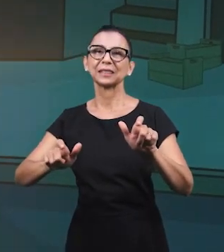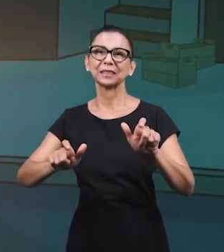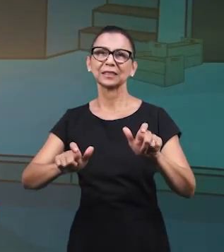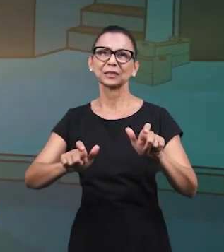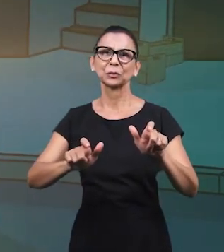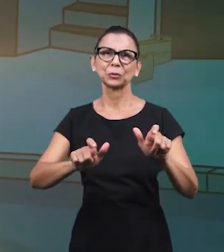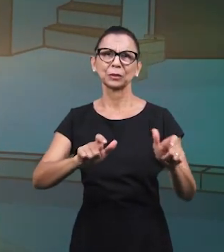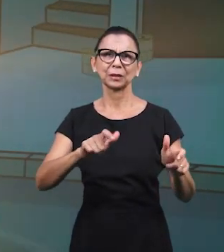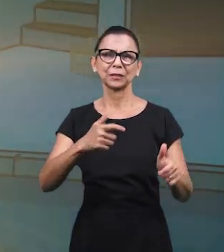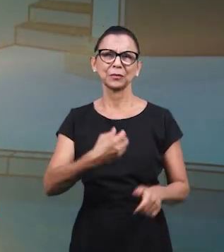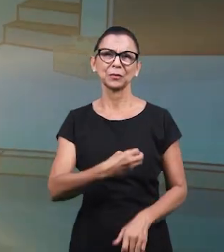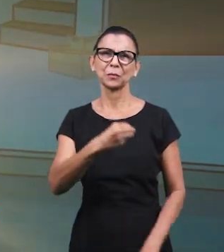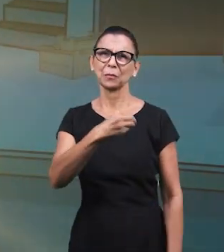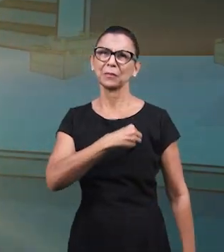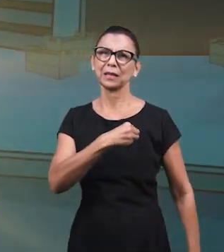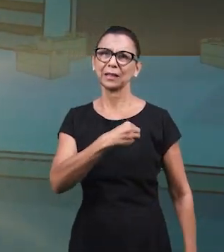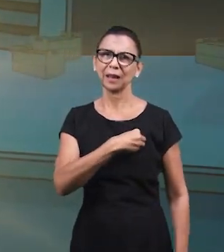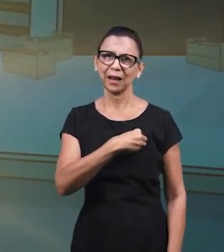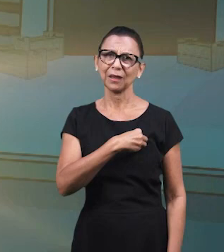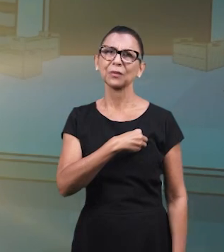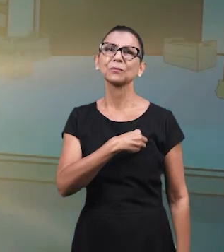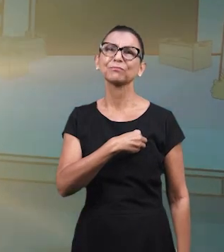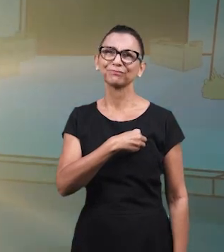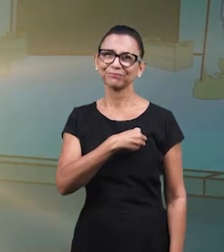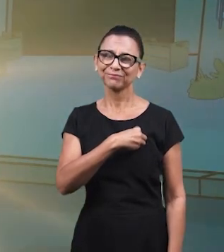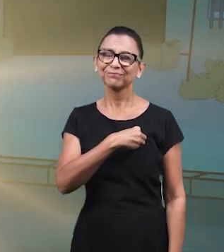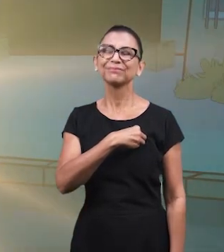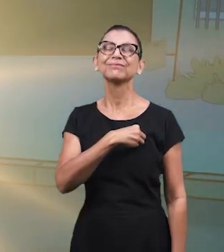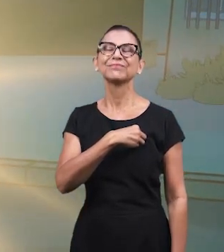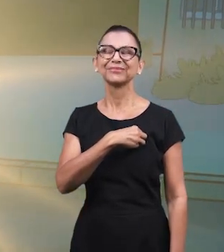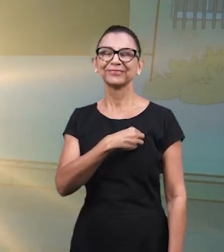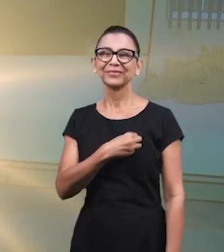Для Мира Который Во Тьме